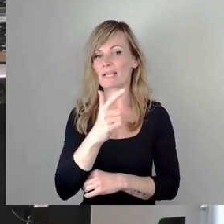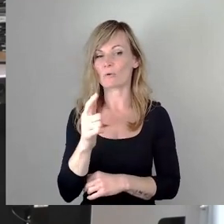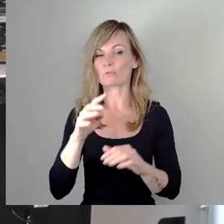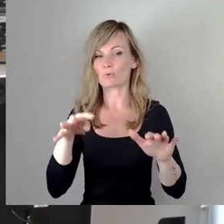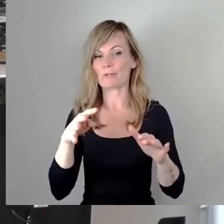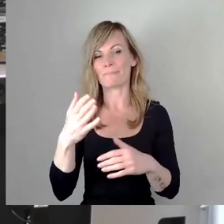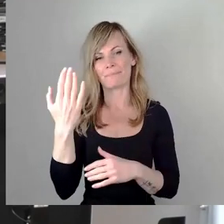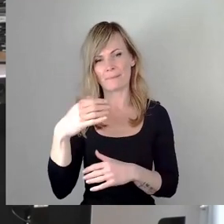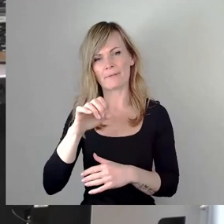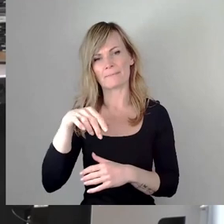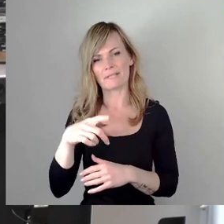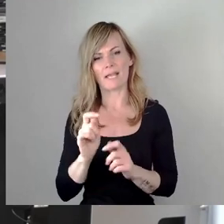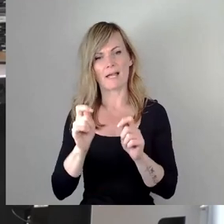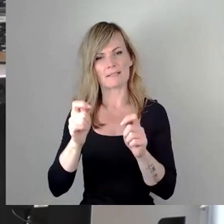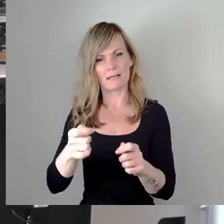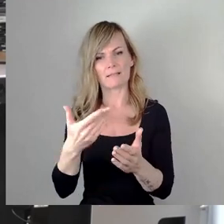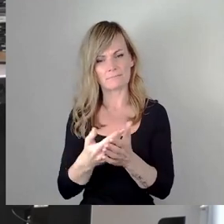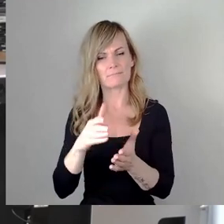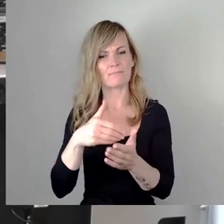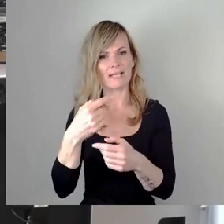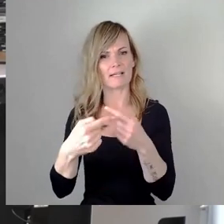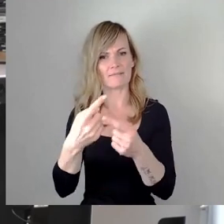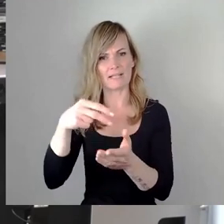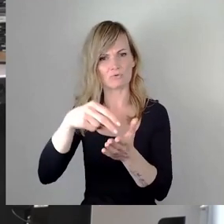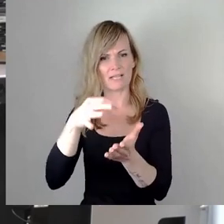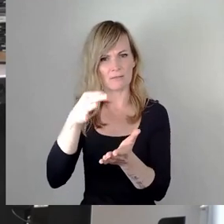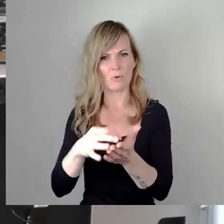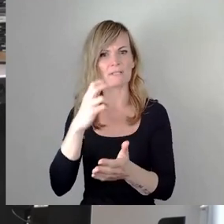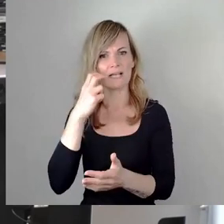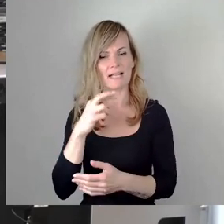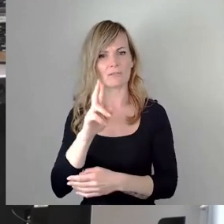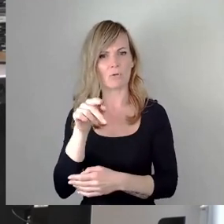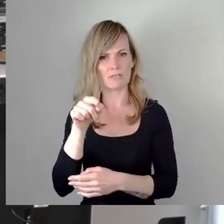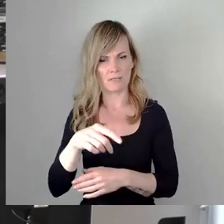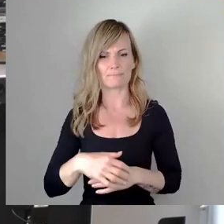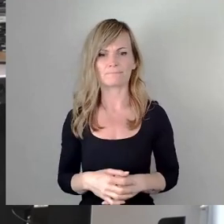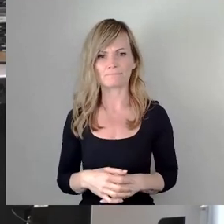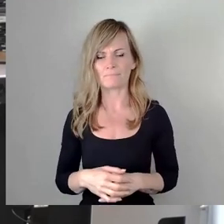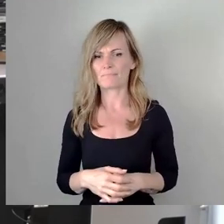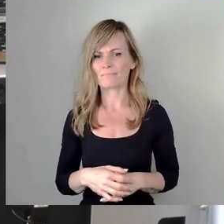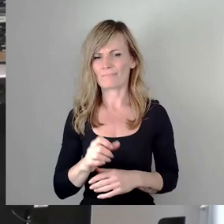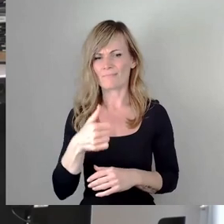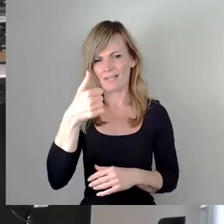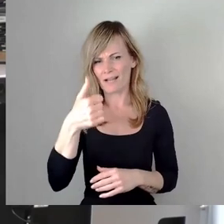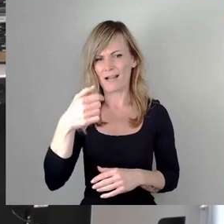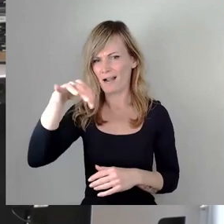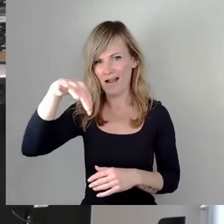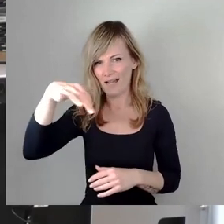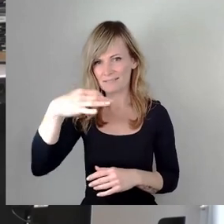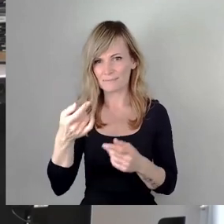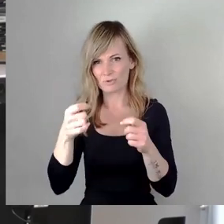Altrostal. Das ist nicht der einzige Beschluss, der bezüglich des Standorts gefällt worden ist, aber es ist einer, der noch gar nicht so lange